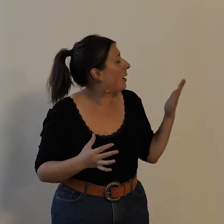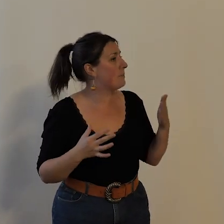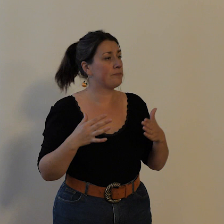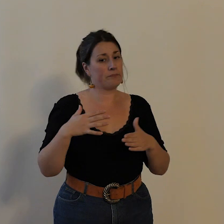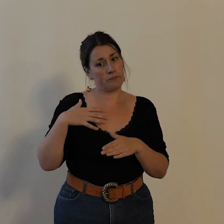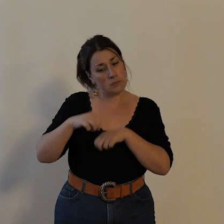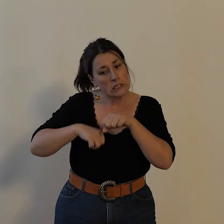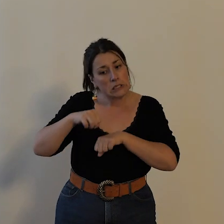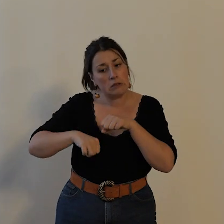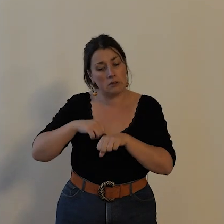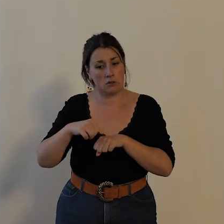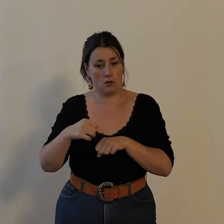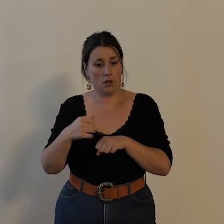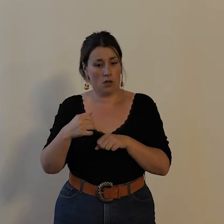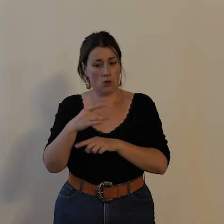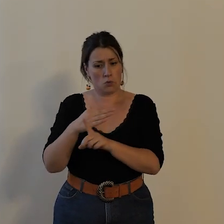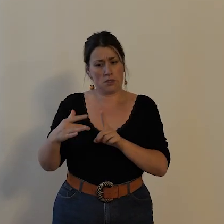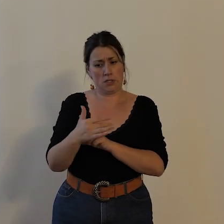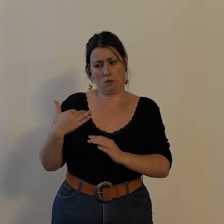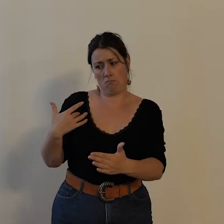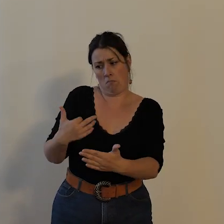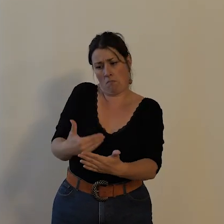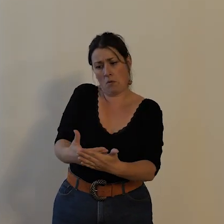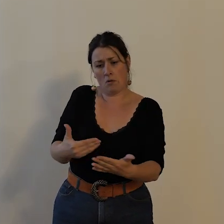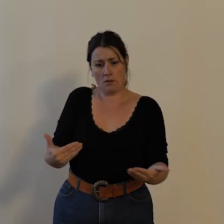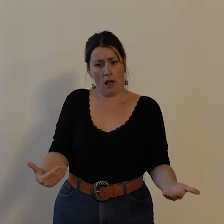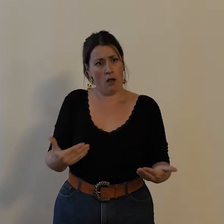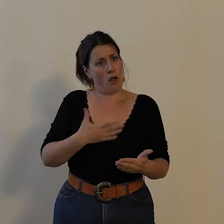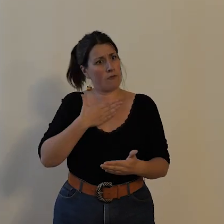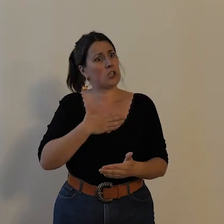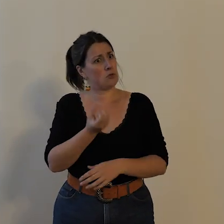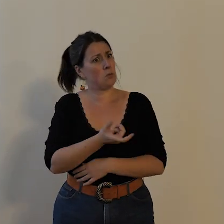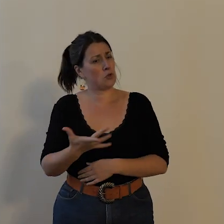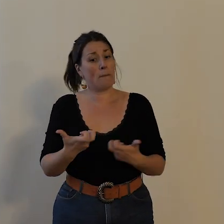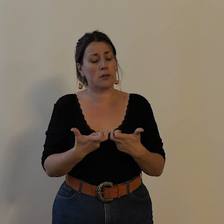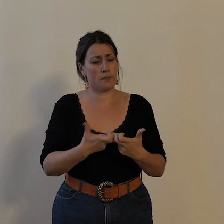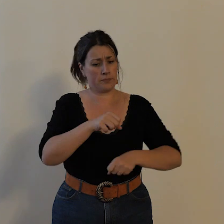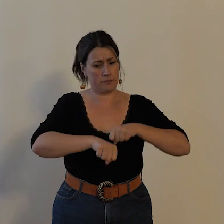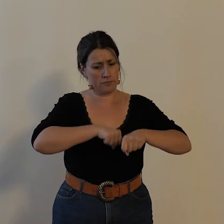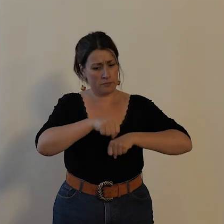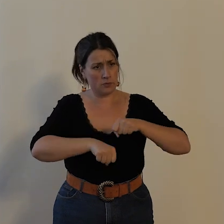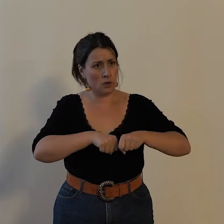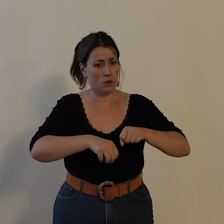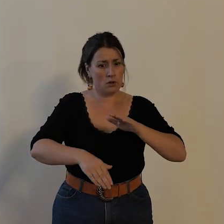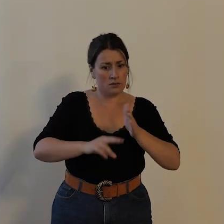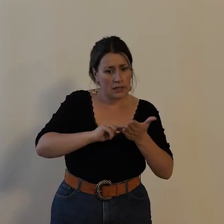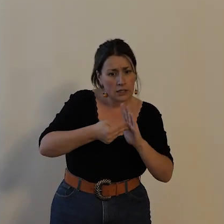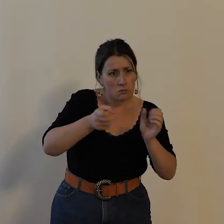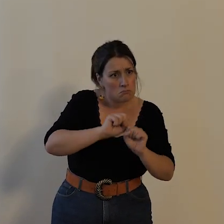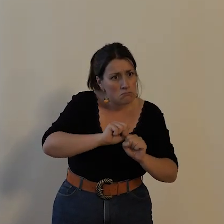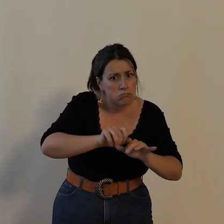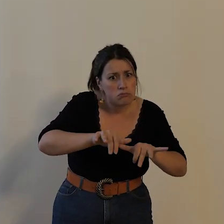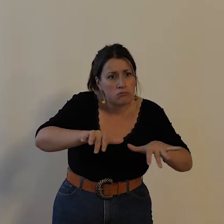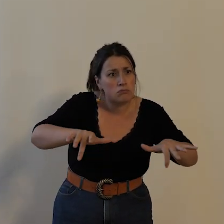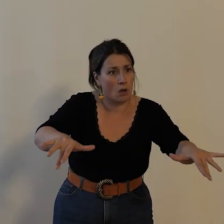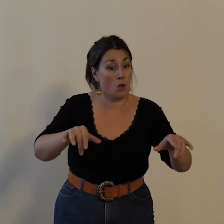société contemporaine sont multiples la bicyclette a contribué au progrès technique elle a concouru à